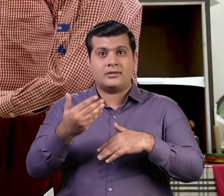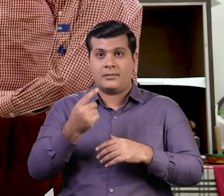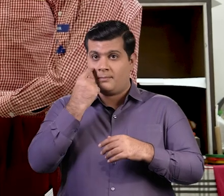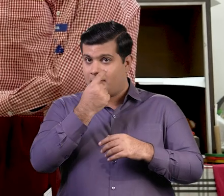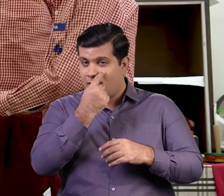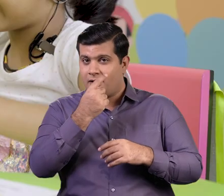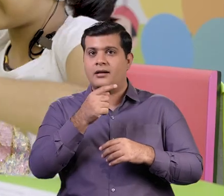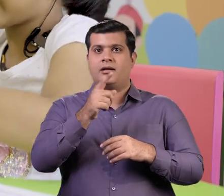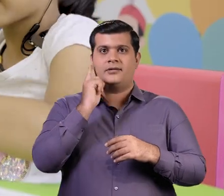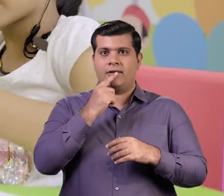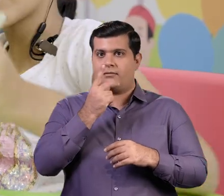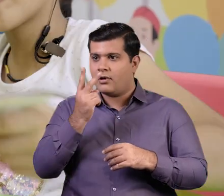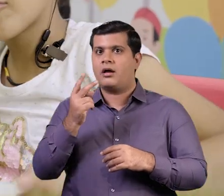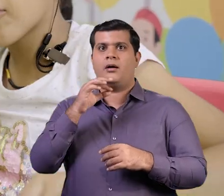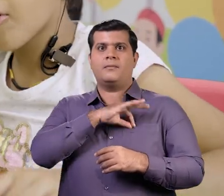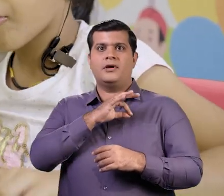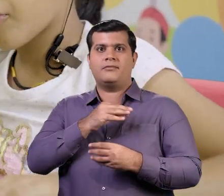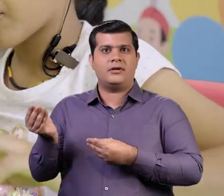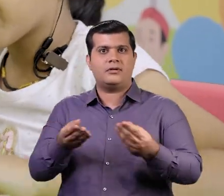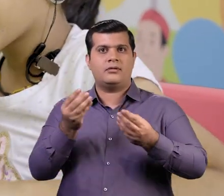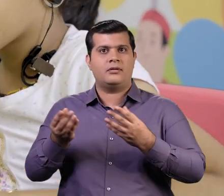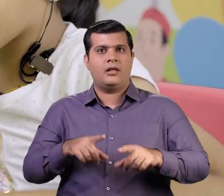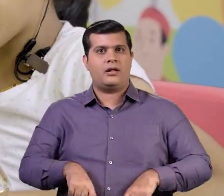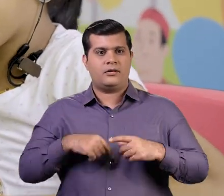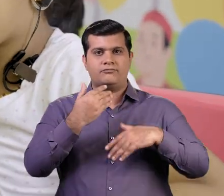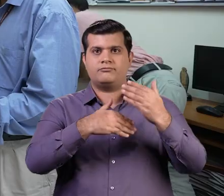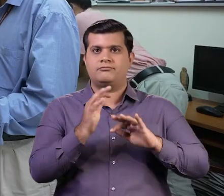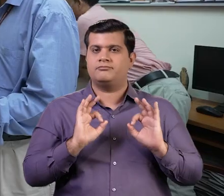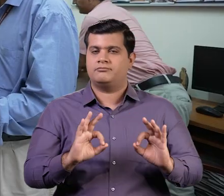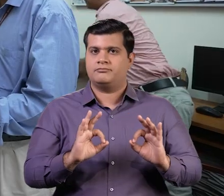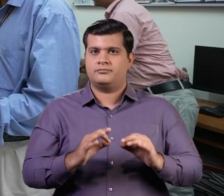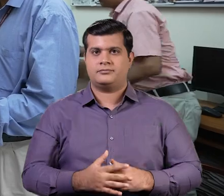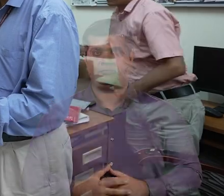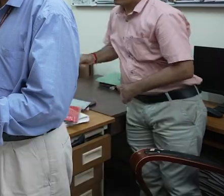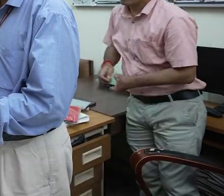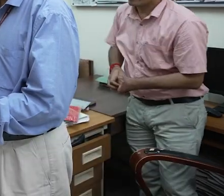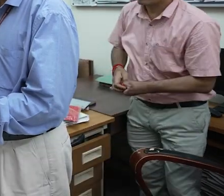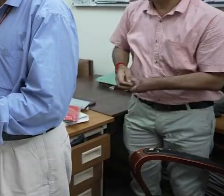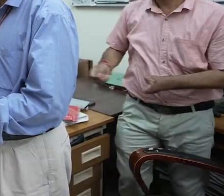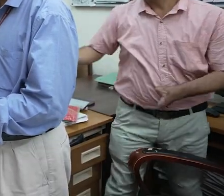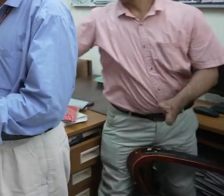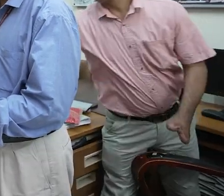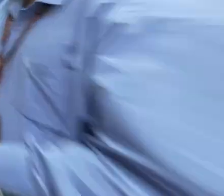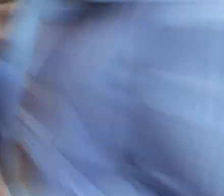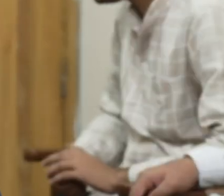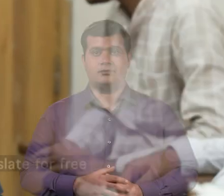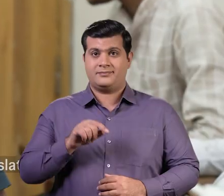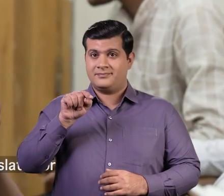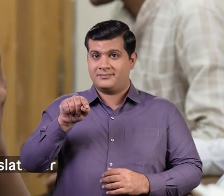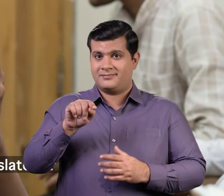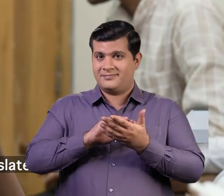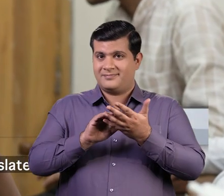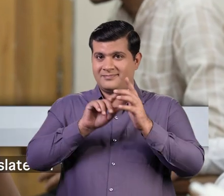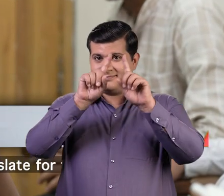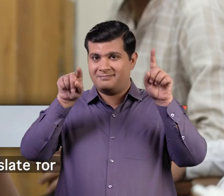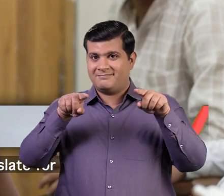हमारे द्रिश्टि एवं श्रवण बाधित दिव्यांग जनों को एक बहतर और गुणवत्ता पूर्ण जीवन दिया जा सके और मुझे